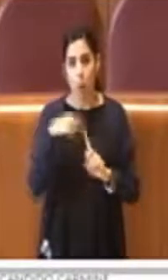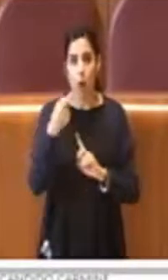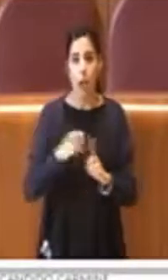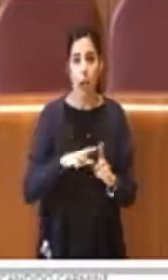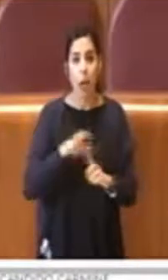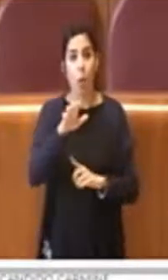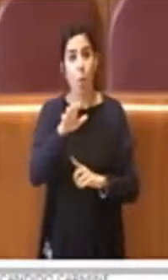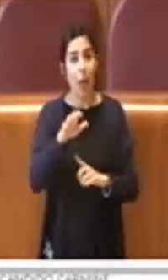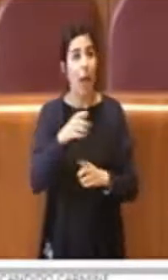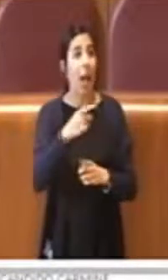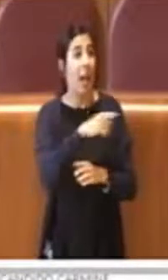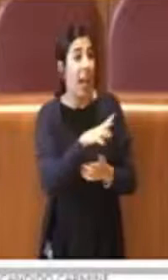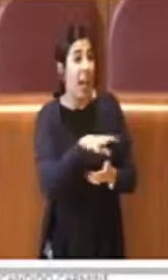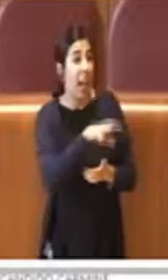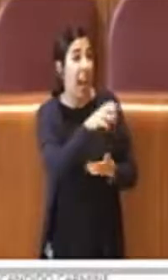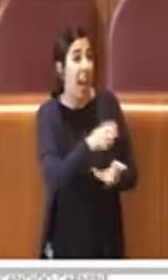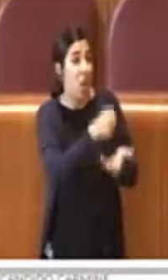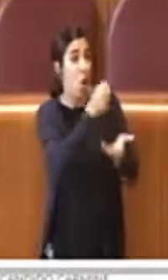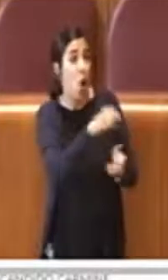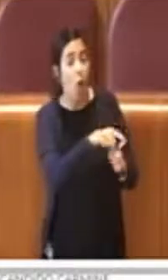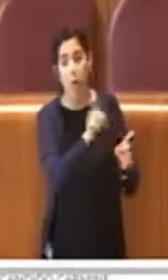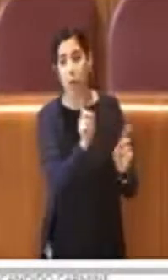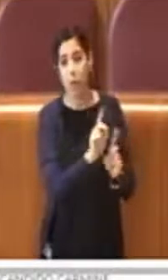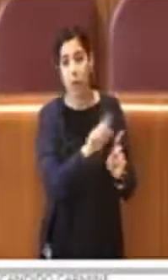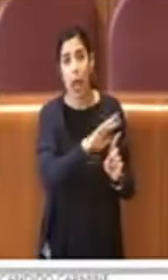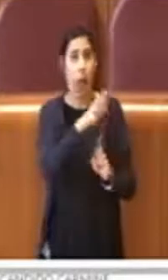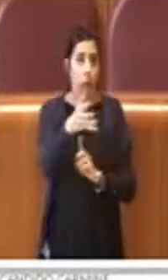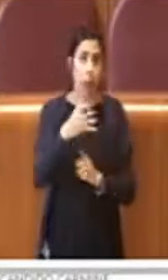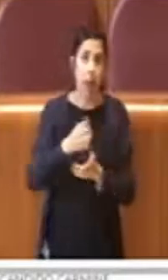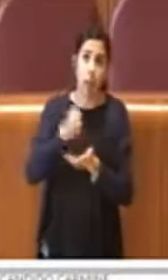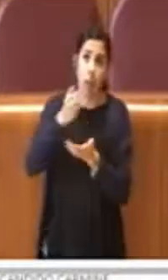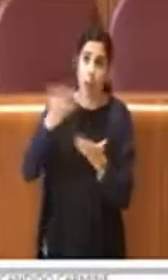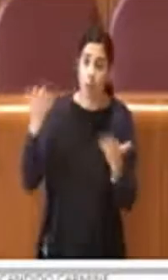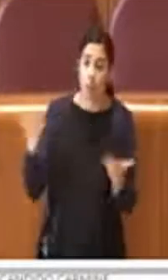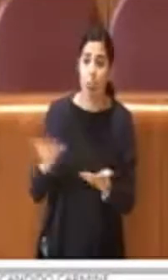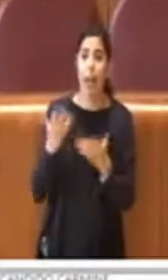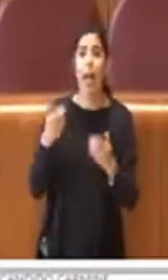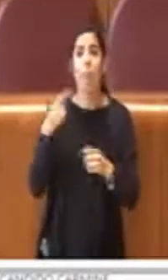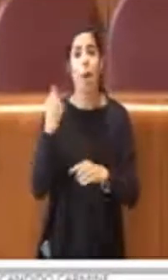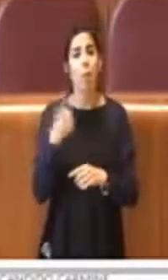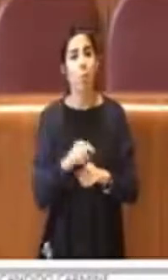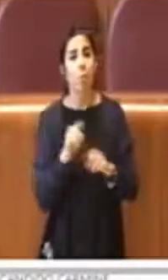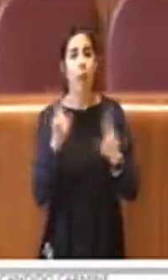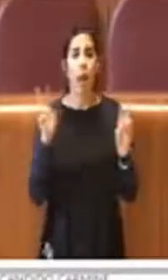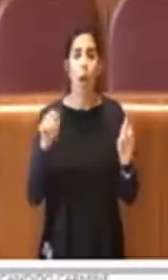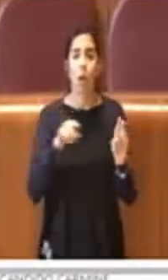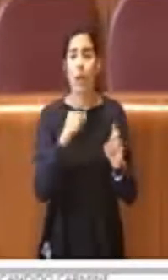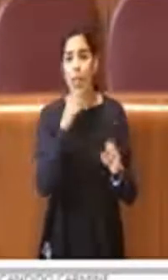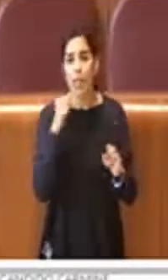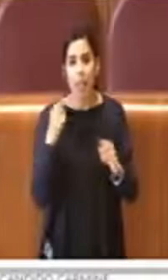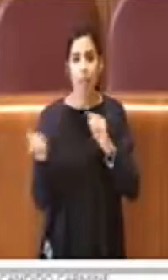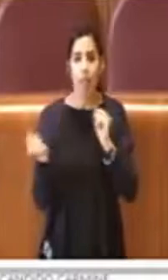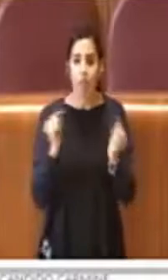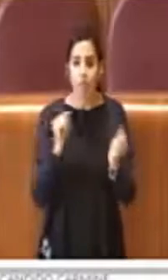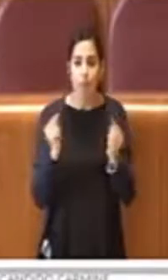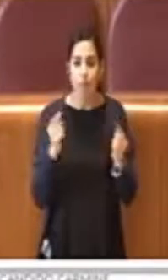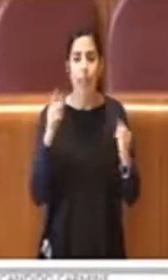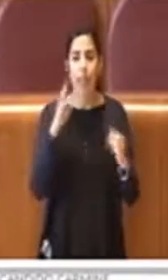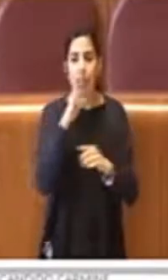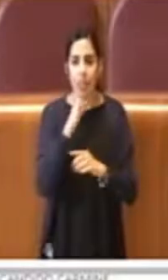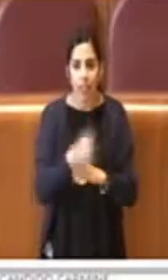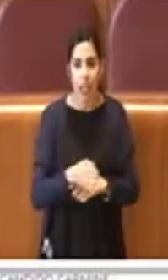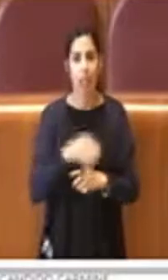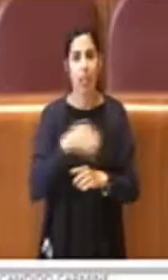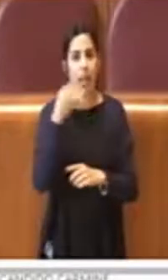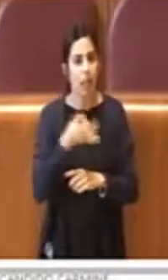risorse, con altre possibilità, ma su queste opere serve un'interlocuzione diretta e costante con il Ministero, con i